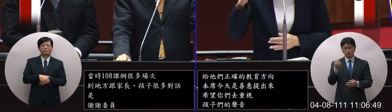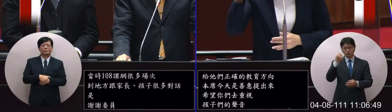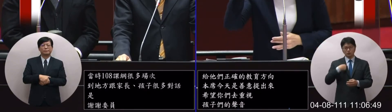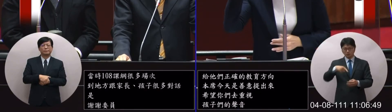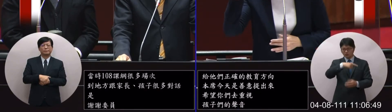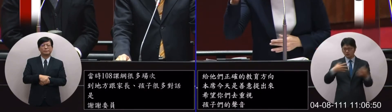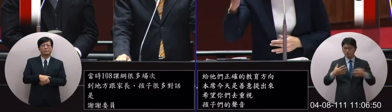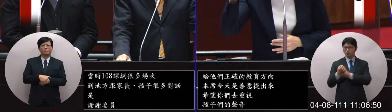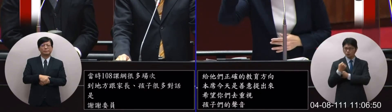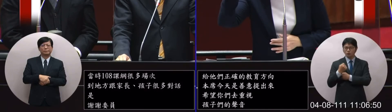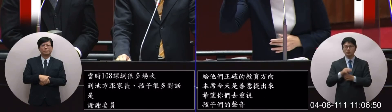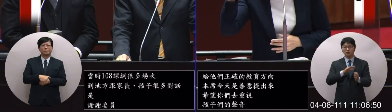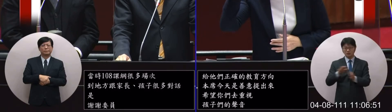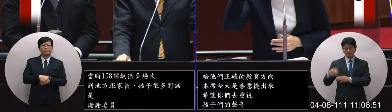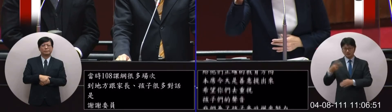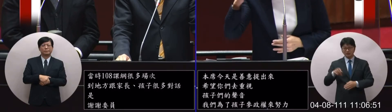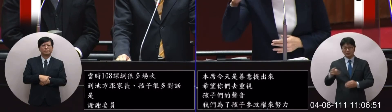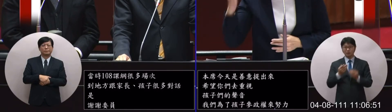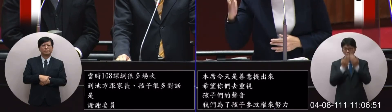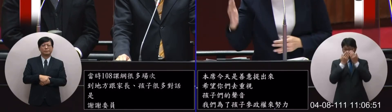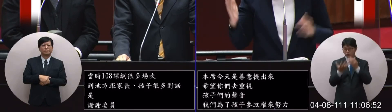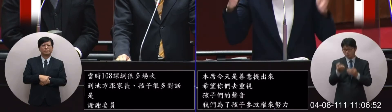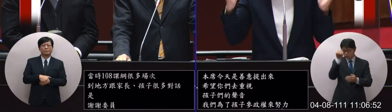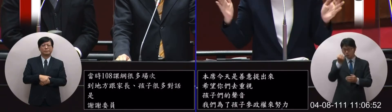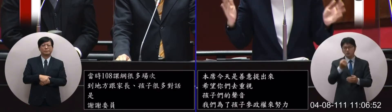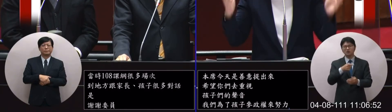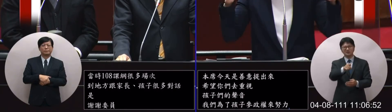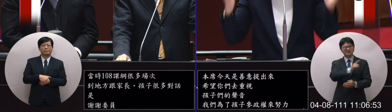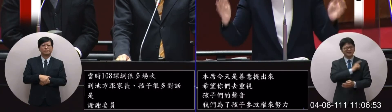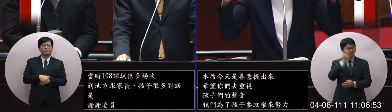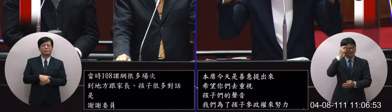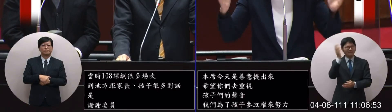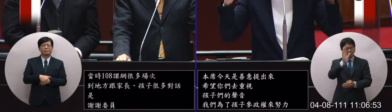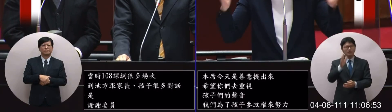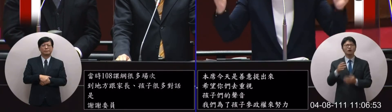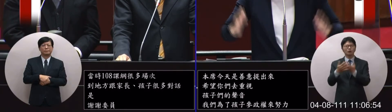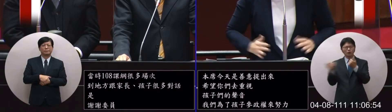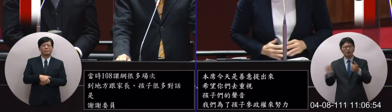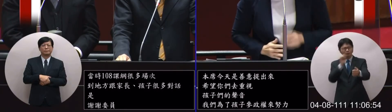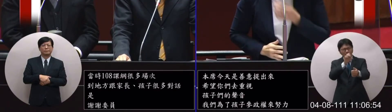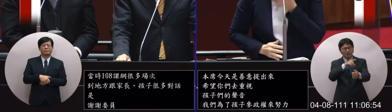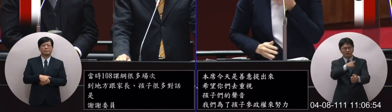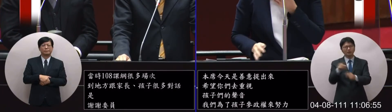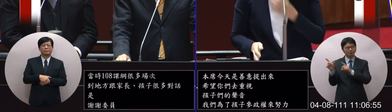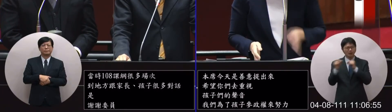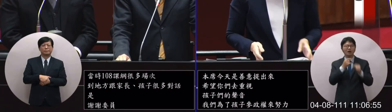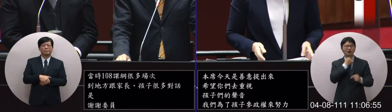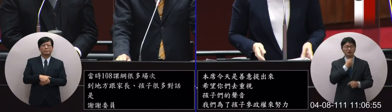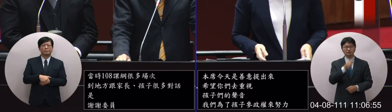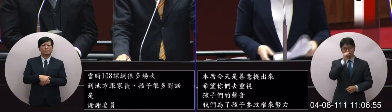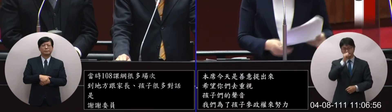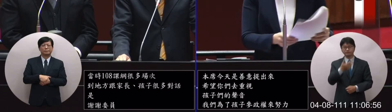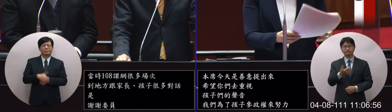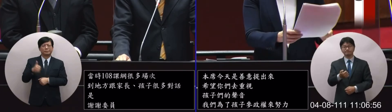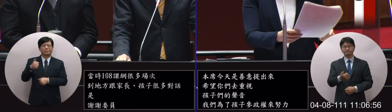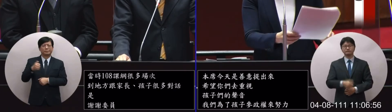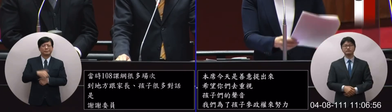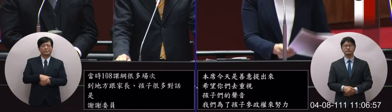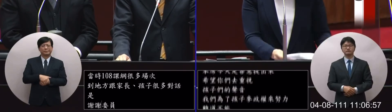所以不要再質疑自己的想法聽他們的意見聽他們的聲音好不好接下來